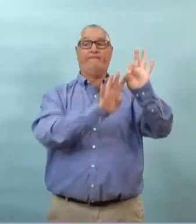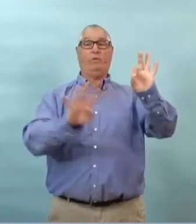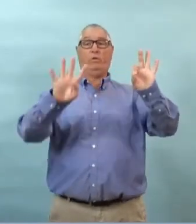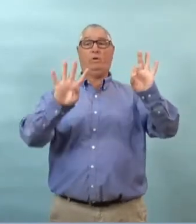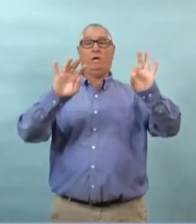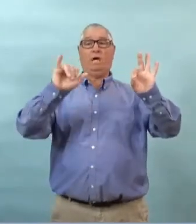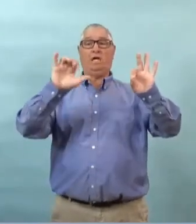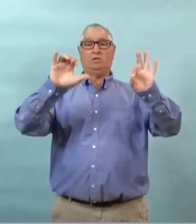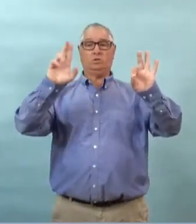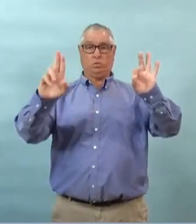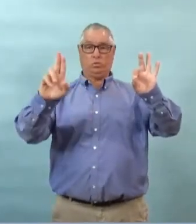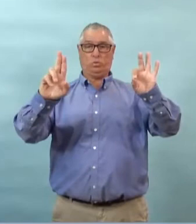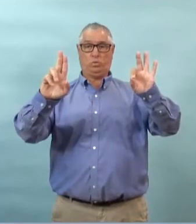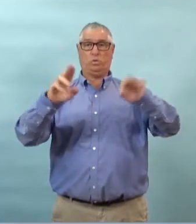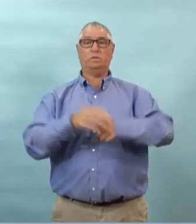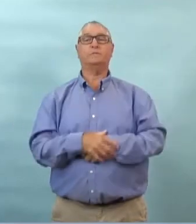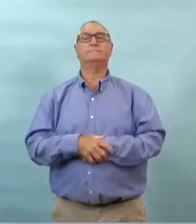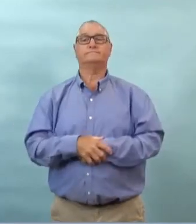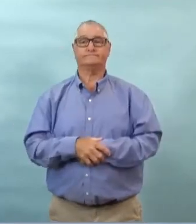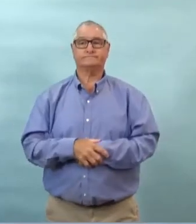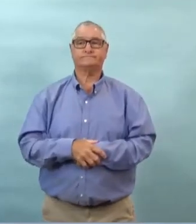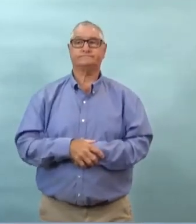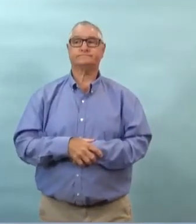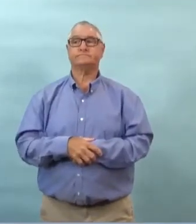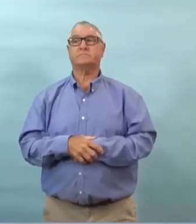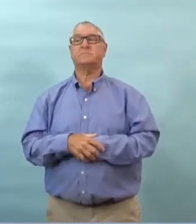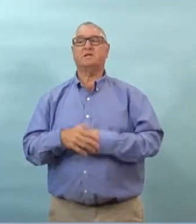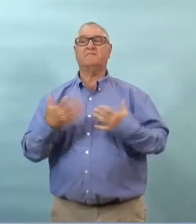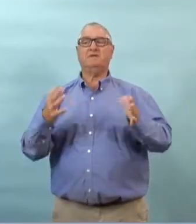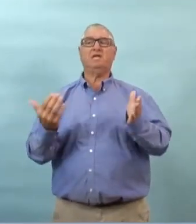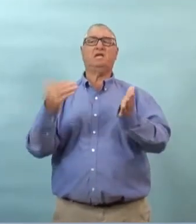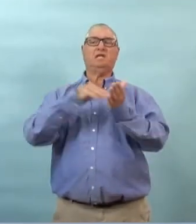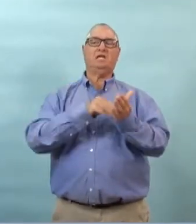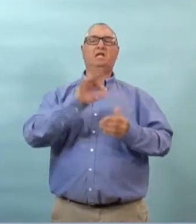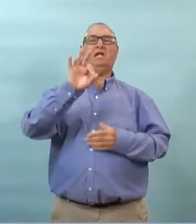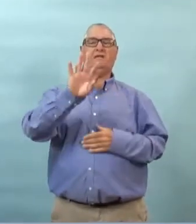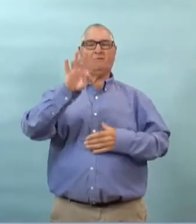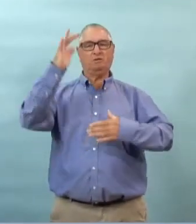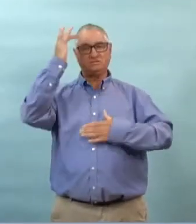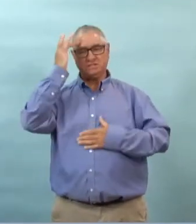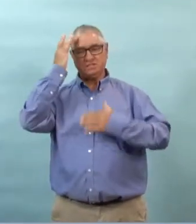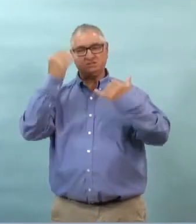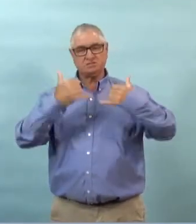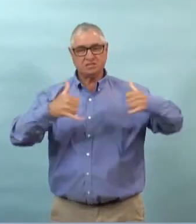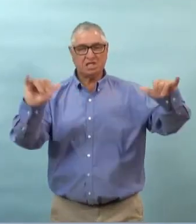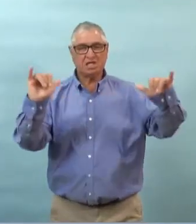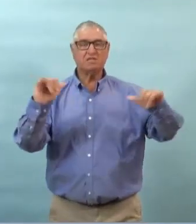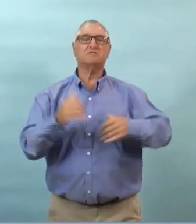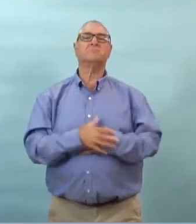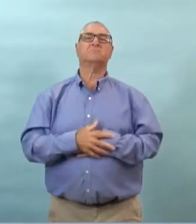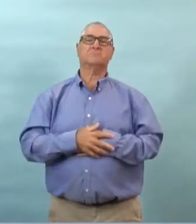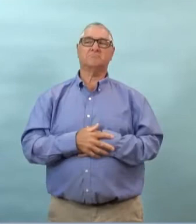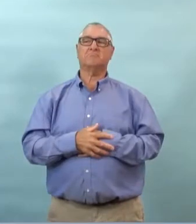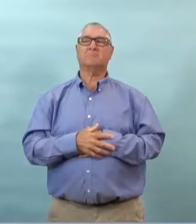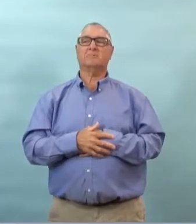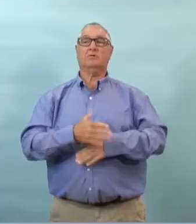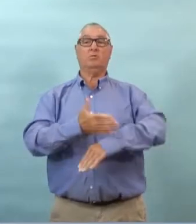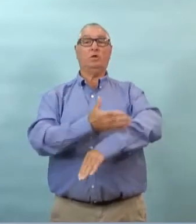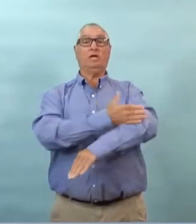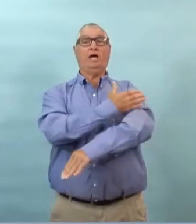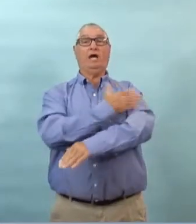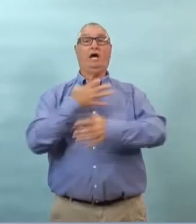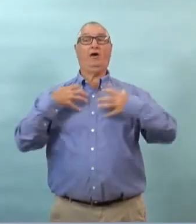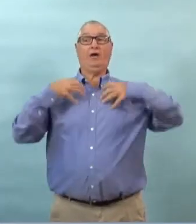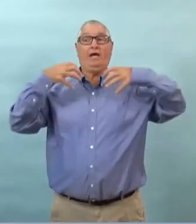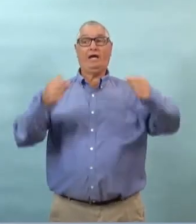hospitalisée dont quatre aux soins intensifs comme je l'ai dit il y a 94